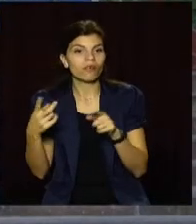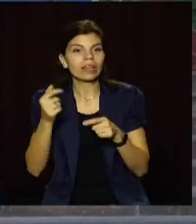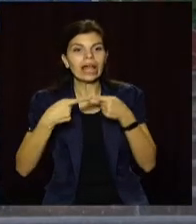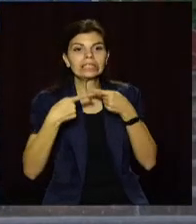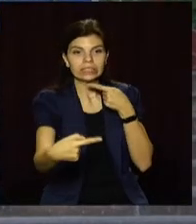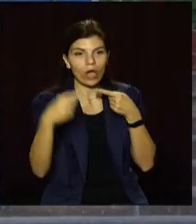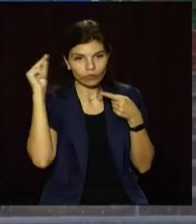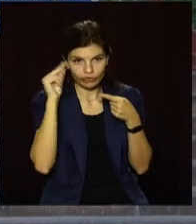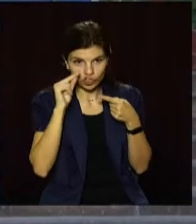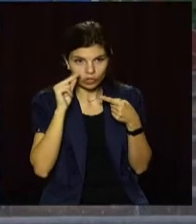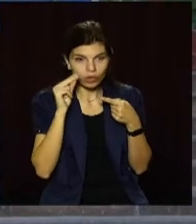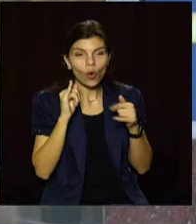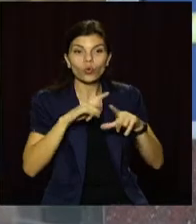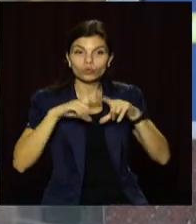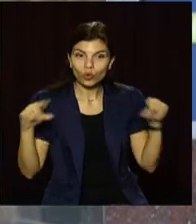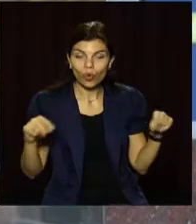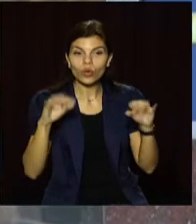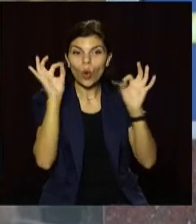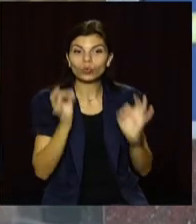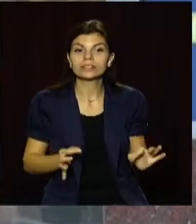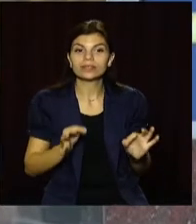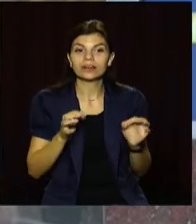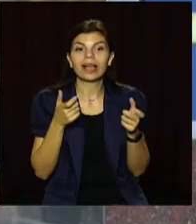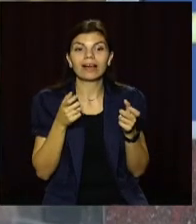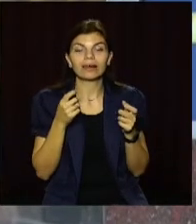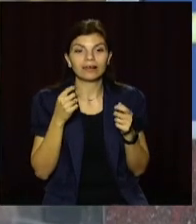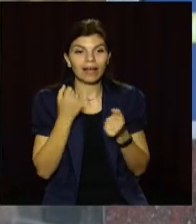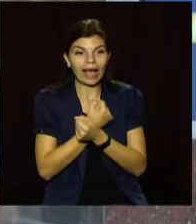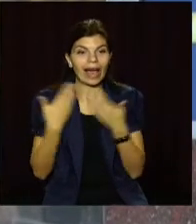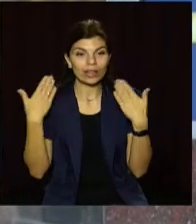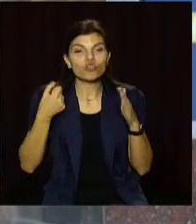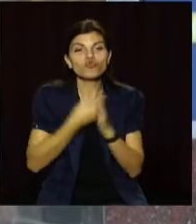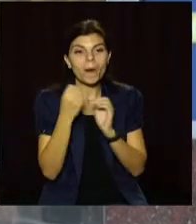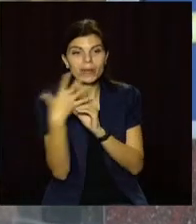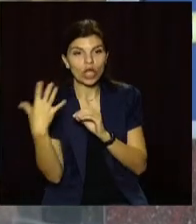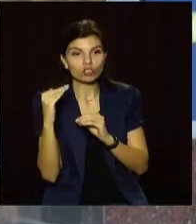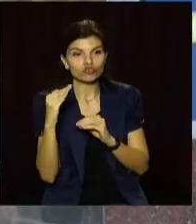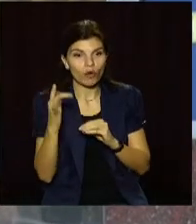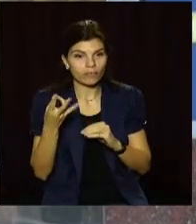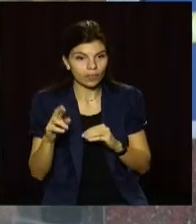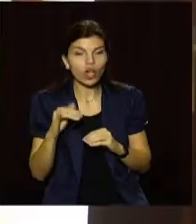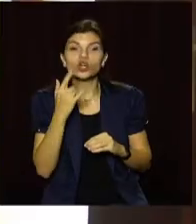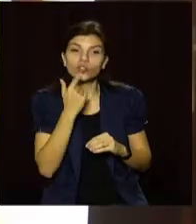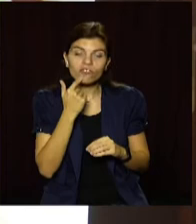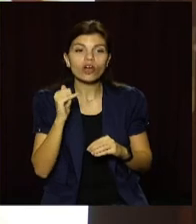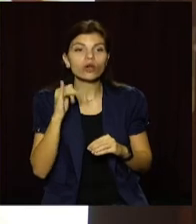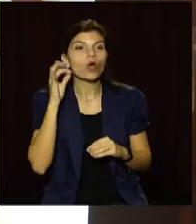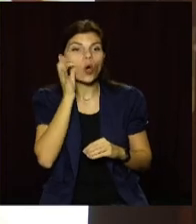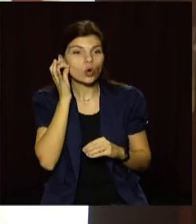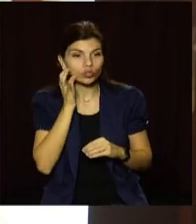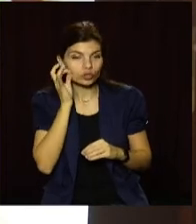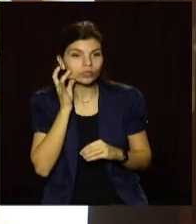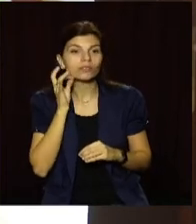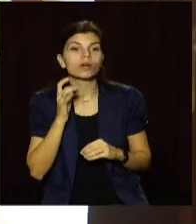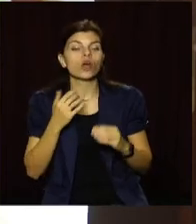дистанційне навчання. У школах осінні канікули мають розпочатися до 15 жовтня. У червоних та помаранчевих зонах